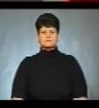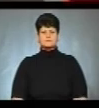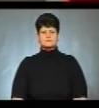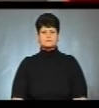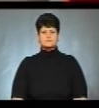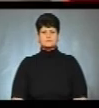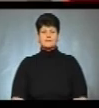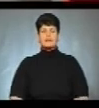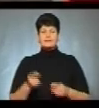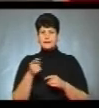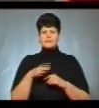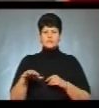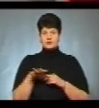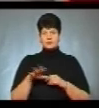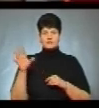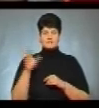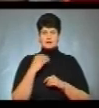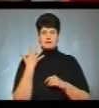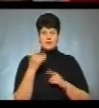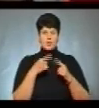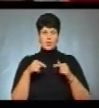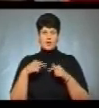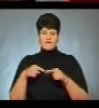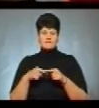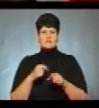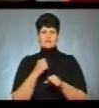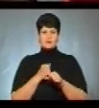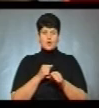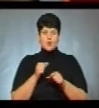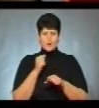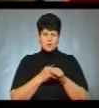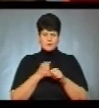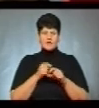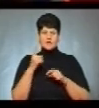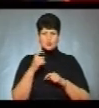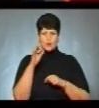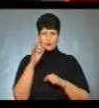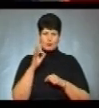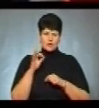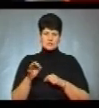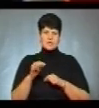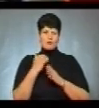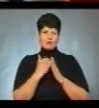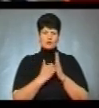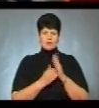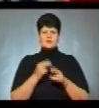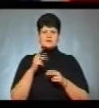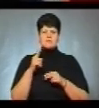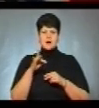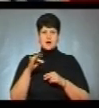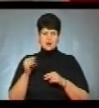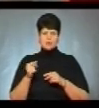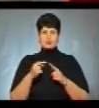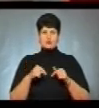На Тернопільщині у всіх п'яти округах опрацювали 100% протоколів. У Зберезькому 164-му окрузі завершили перерахунок